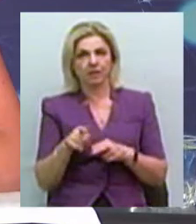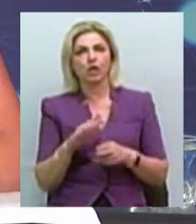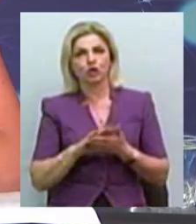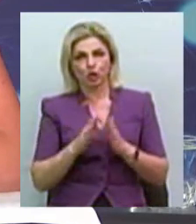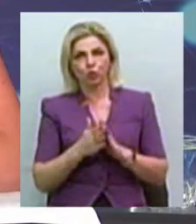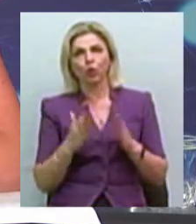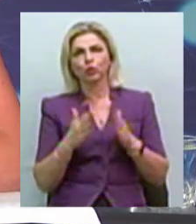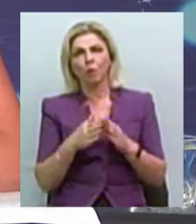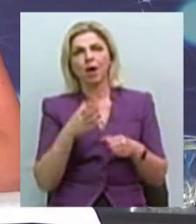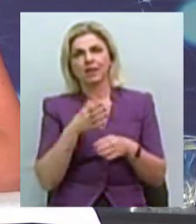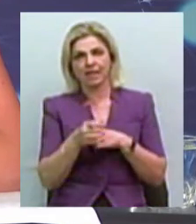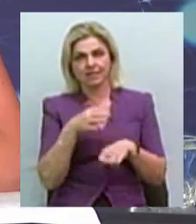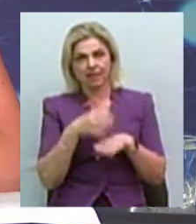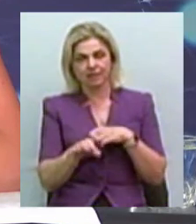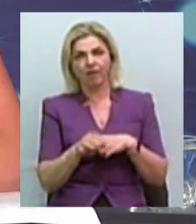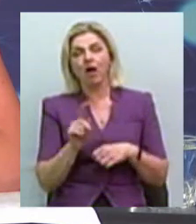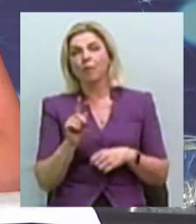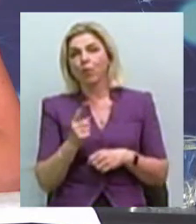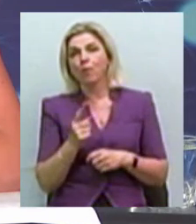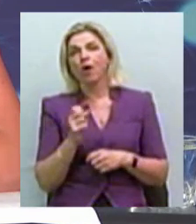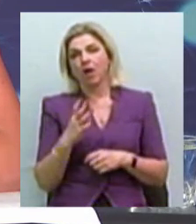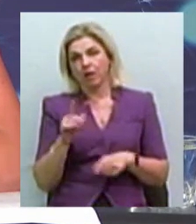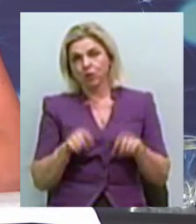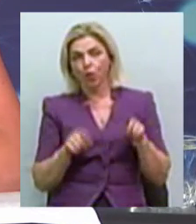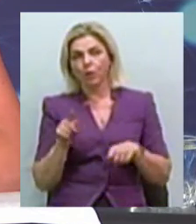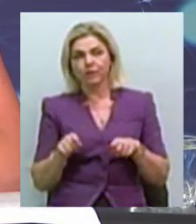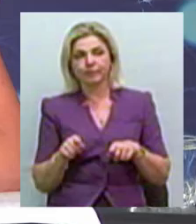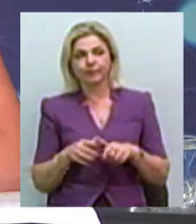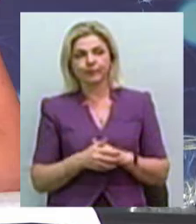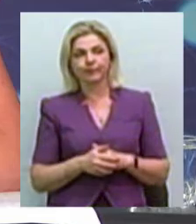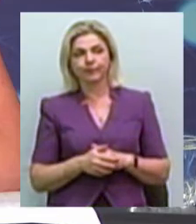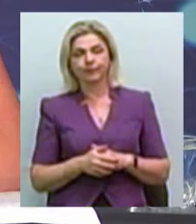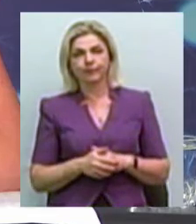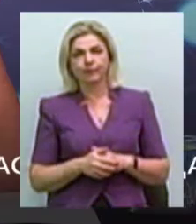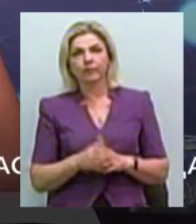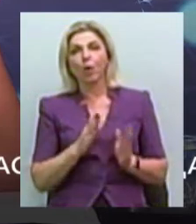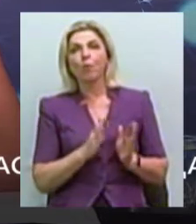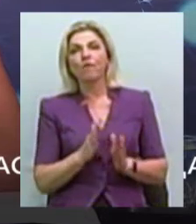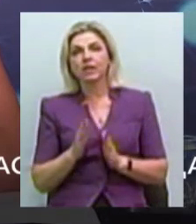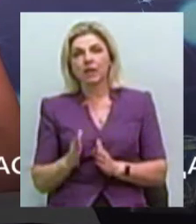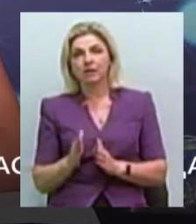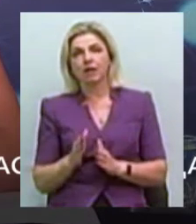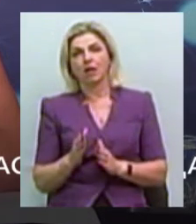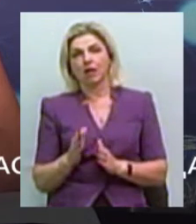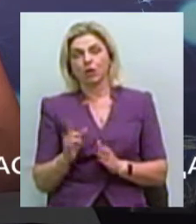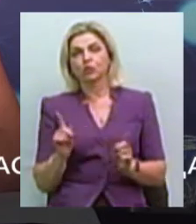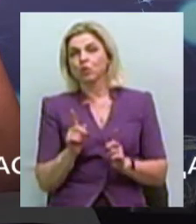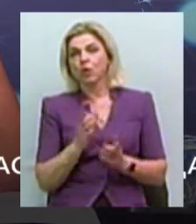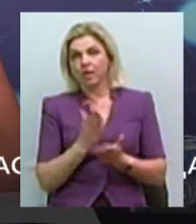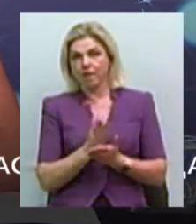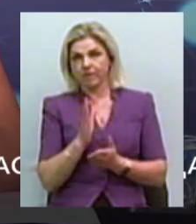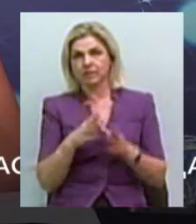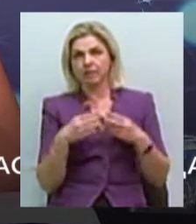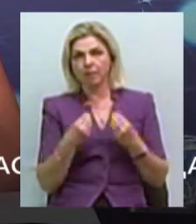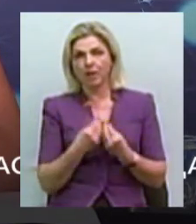насильства, тому що, як правило, інколи поведінка, яка відбувається в сім'ї, вона є